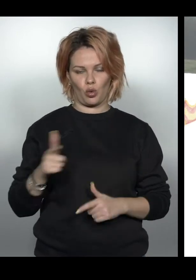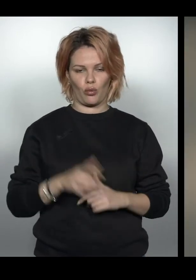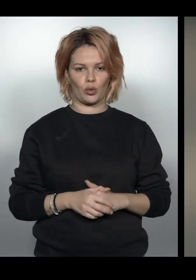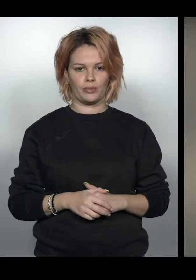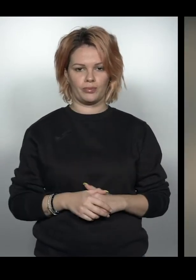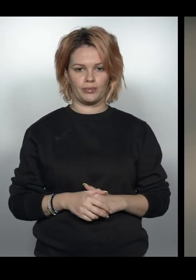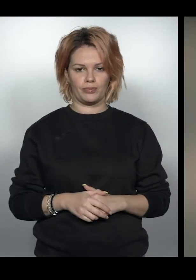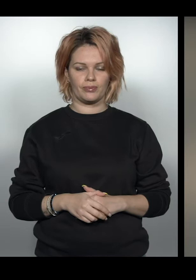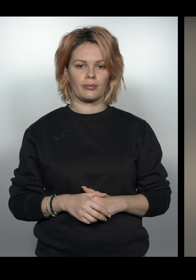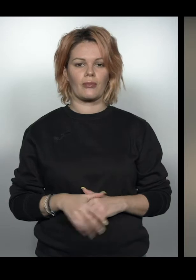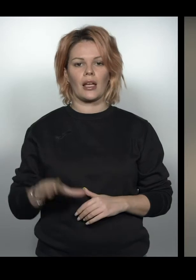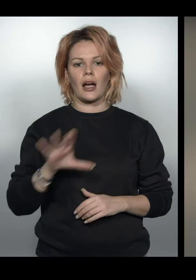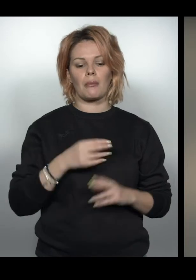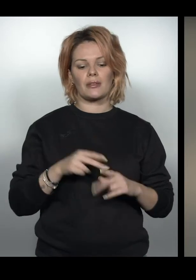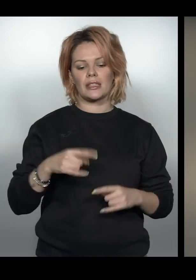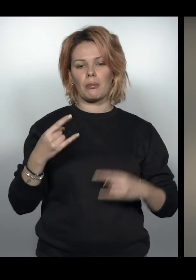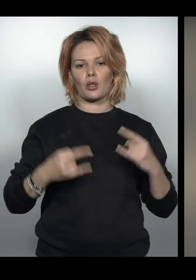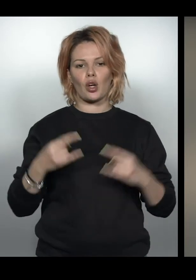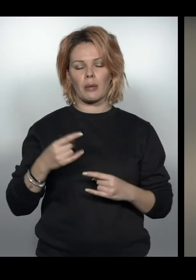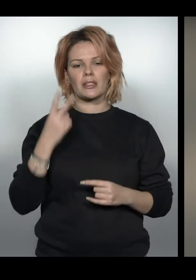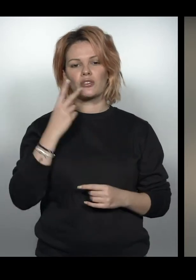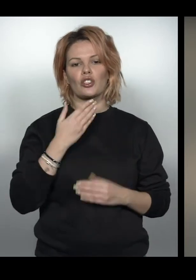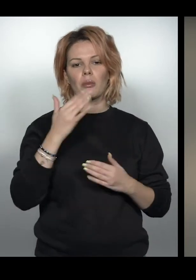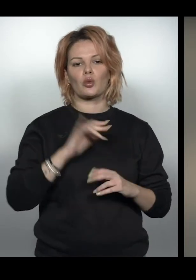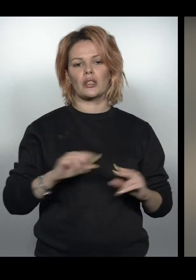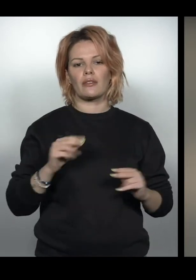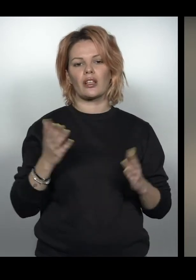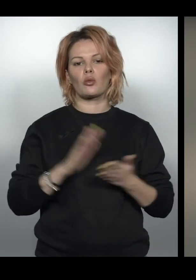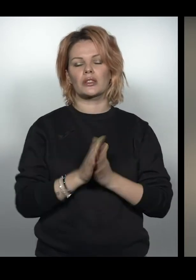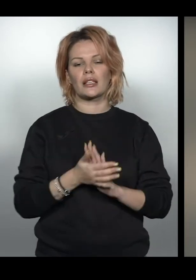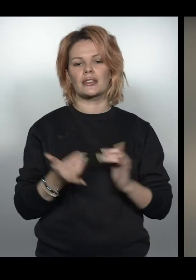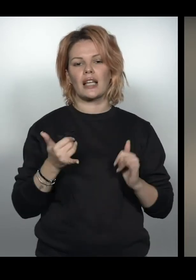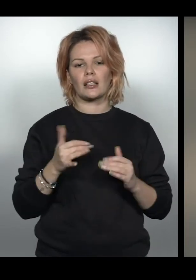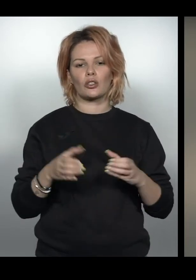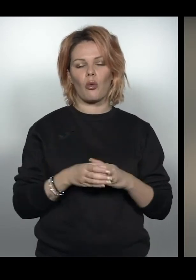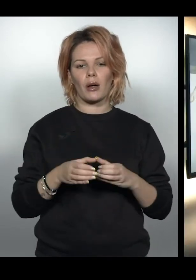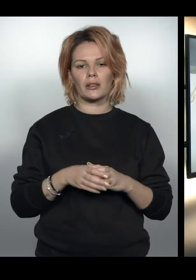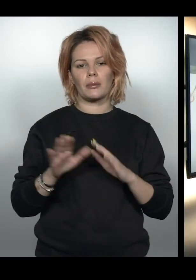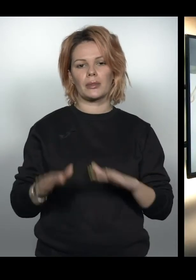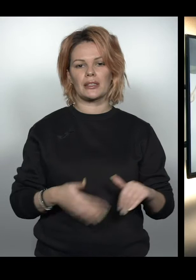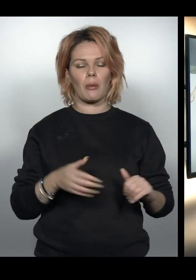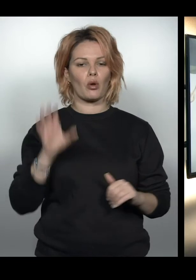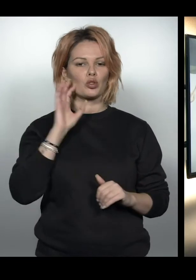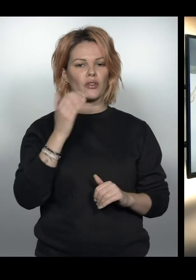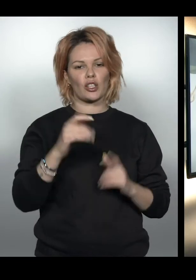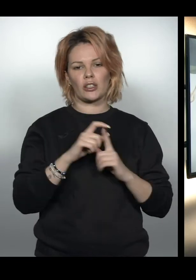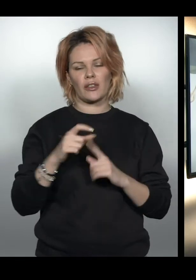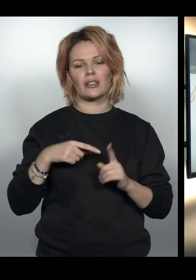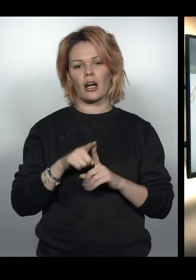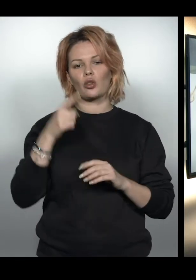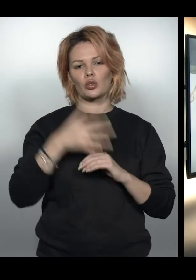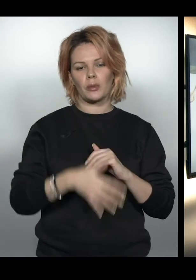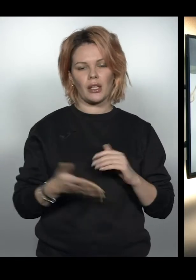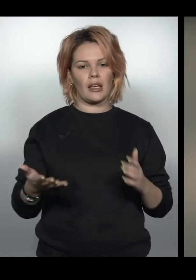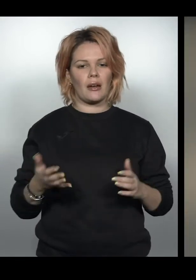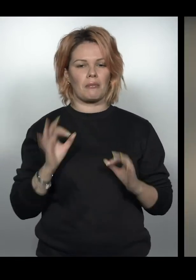підготовку. Ось ми в цій програмі в тренерів завжди запитуємо, в якому стані зараз команда. Після почутих ваших